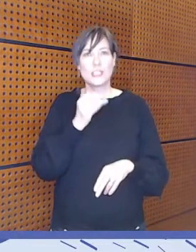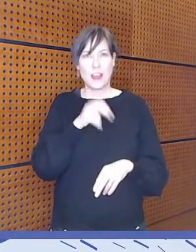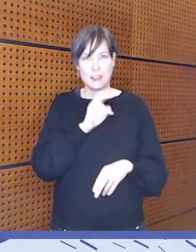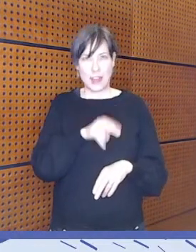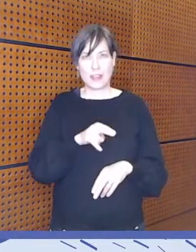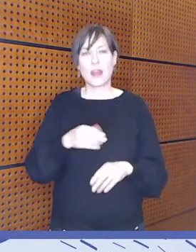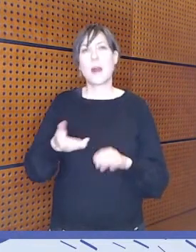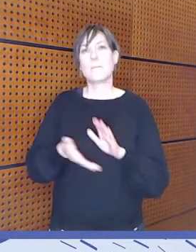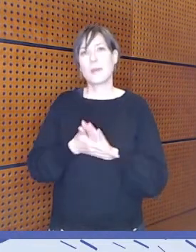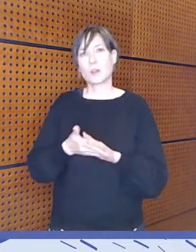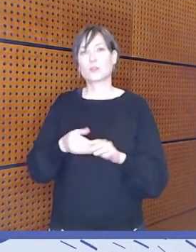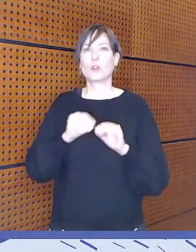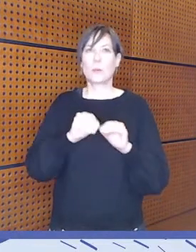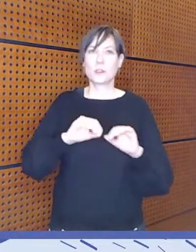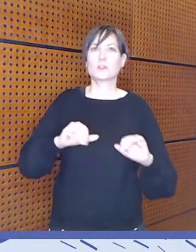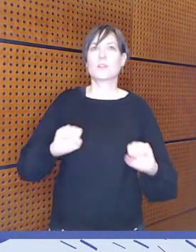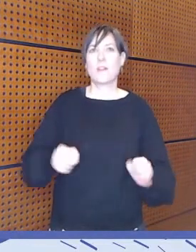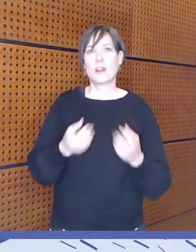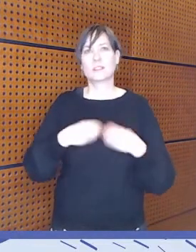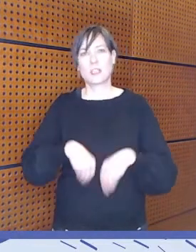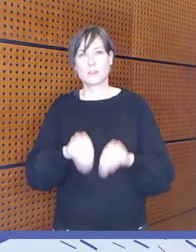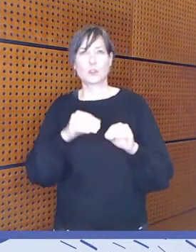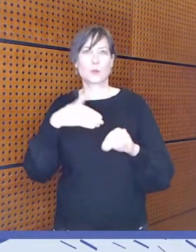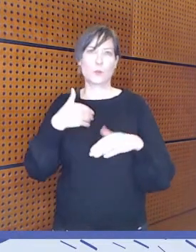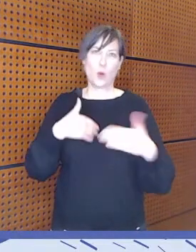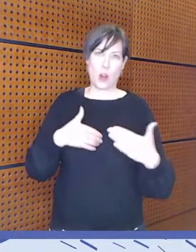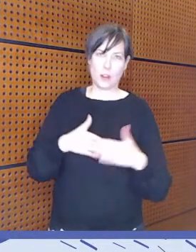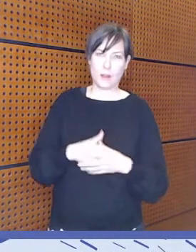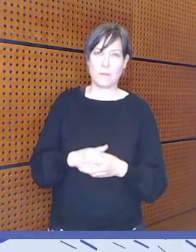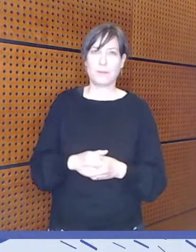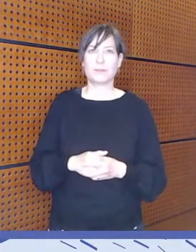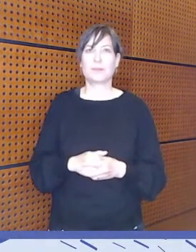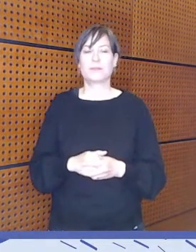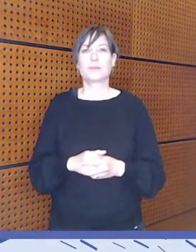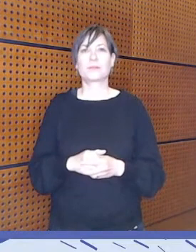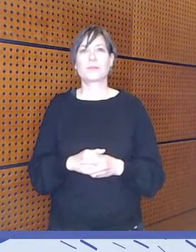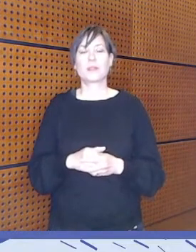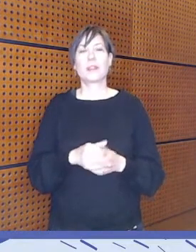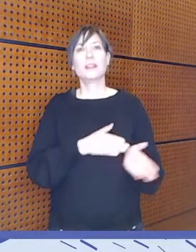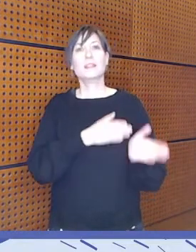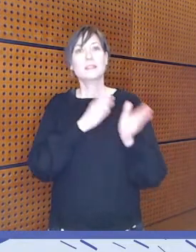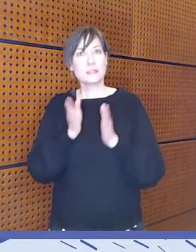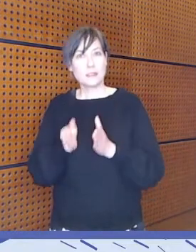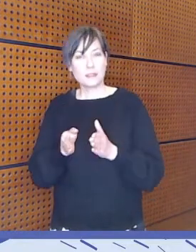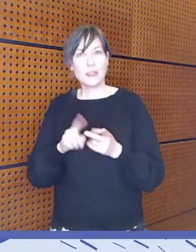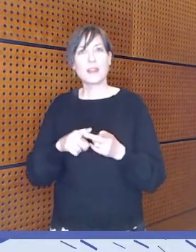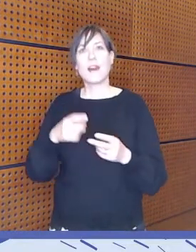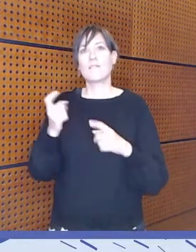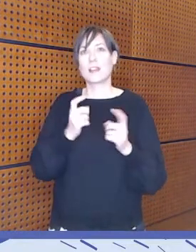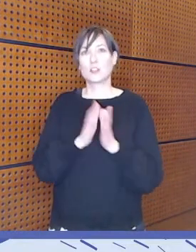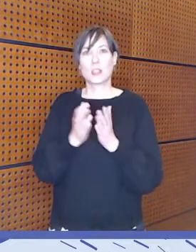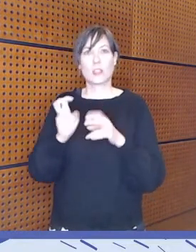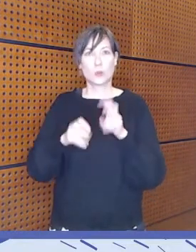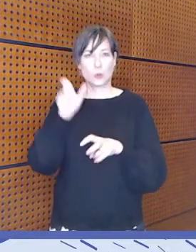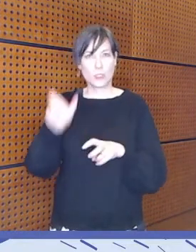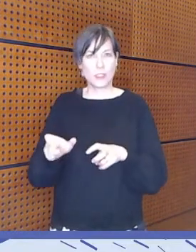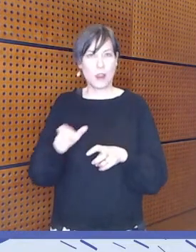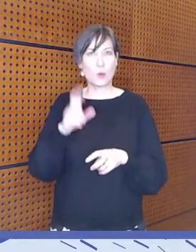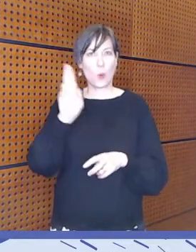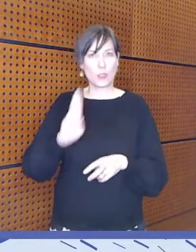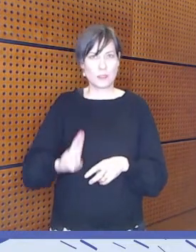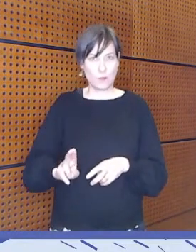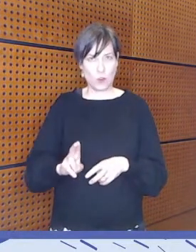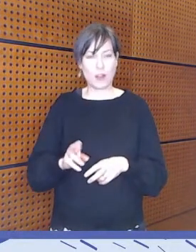perusopetuksen ja varhaiskasvatuksen puolelta. Sitten meillä on väitöskirjatutkija Ulla Sivunen